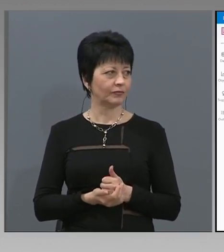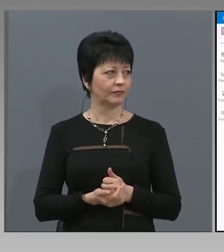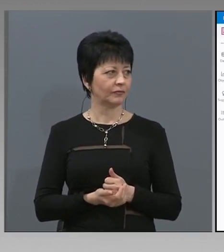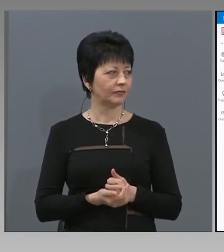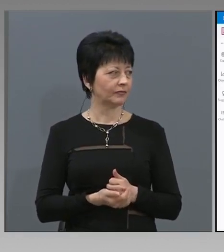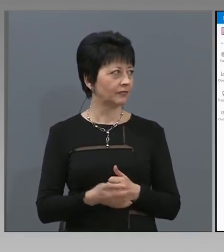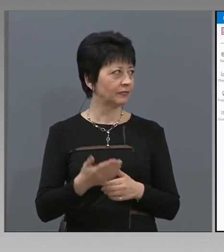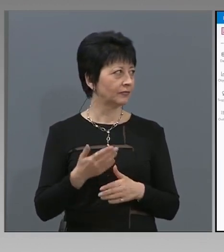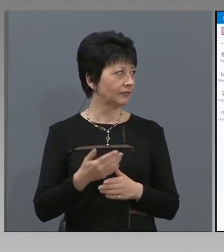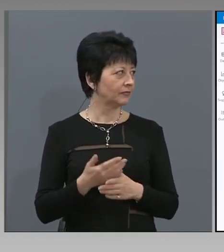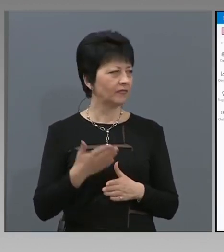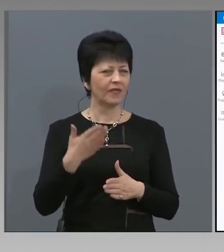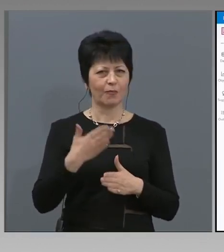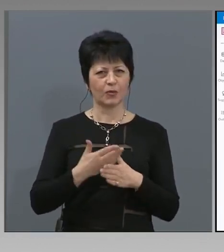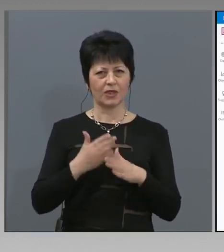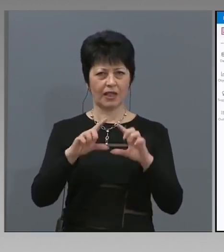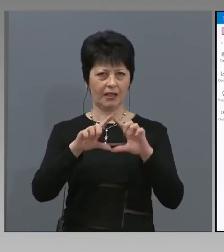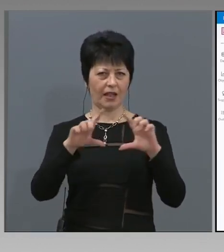Последния етап.